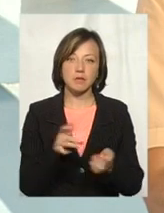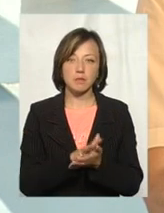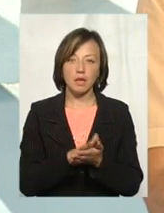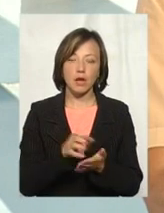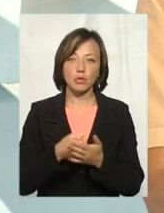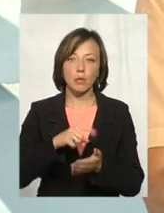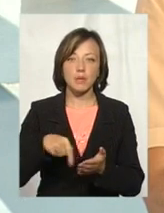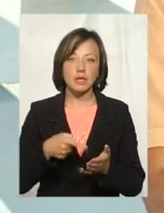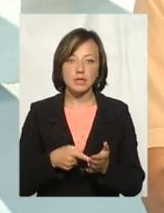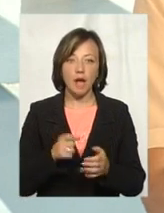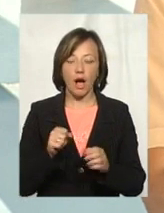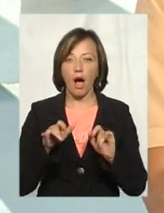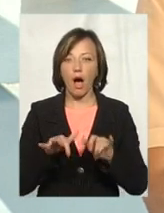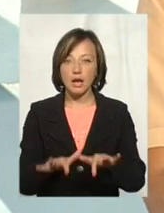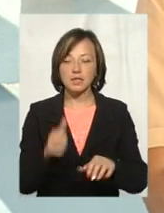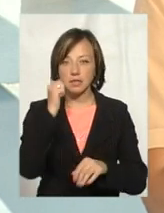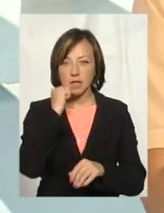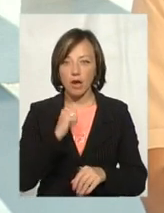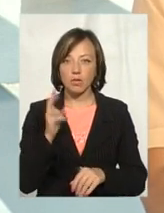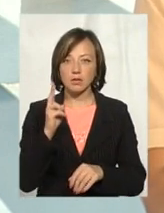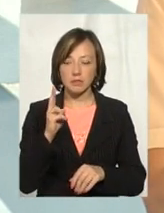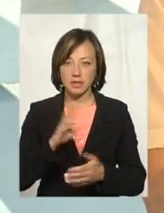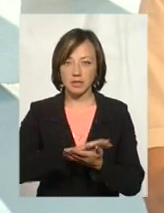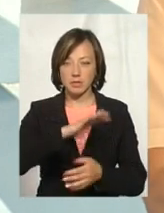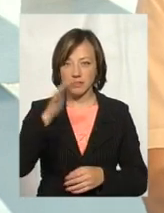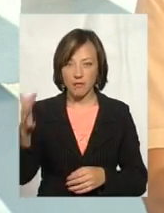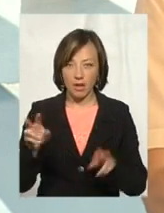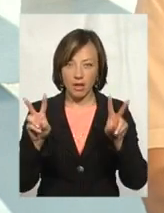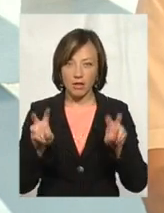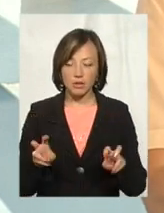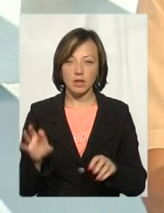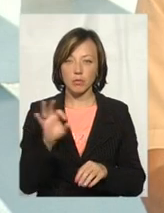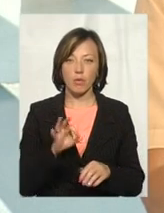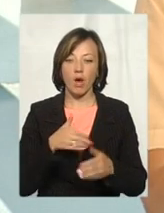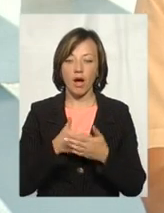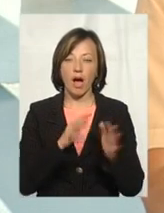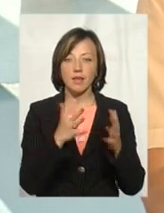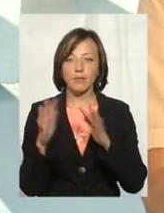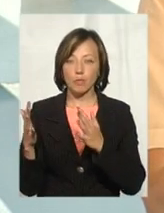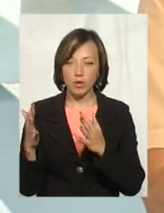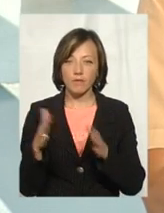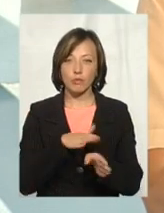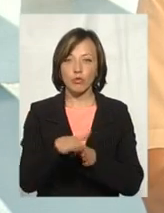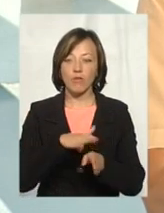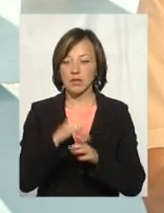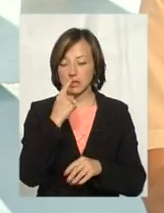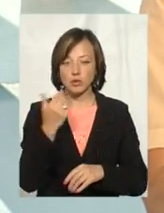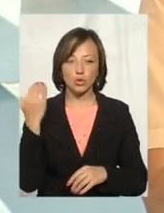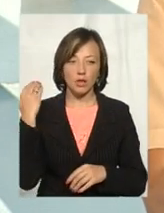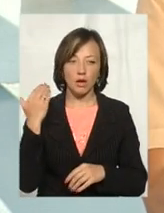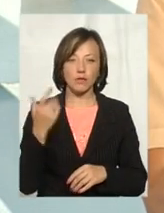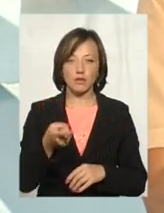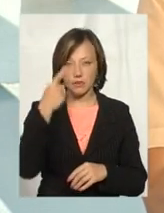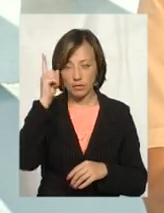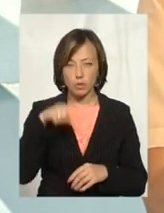міста, а акція Старко-Стянтинівне сміттєзвалище, щодо якої активні події, які відбувалися нещодавно, я думаю,